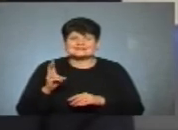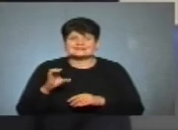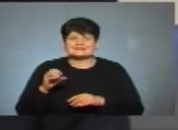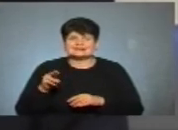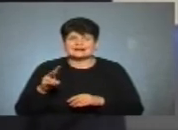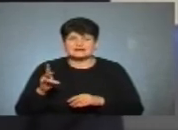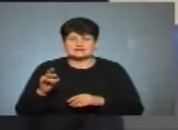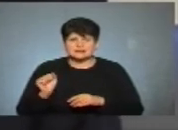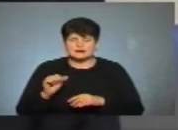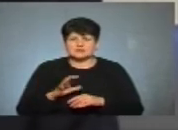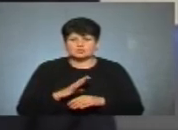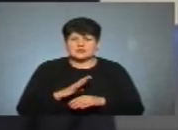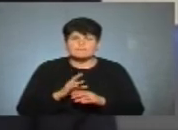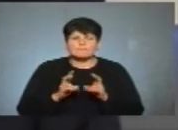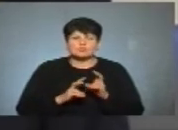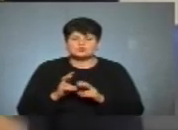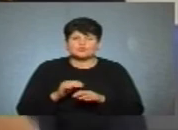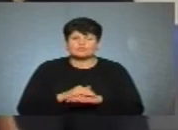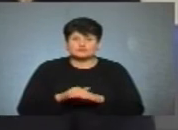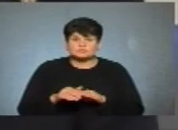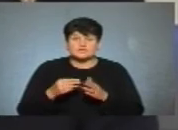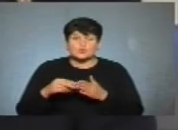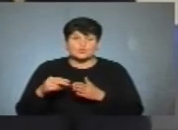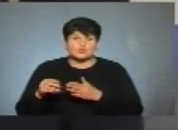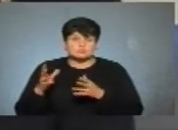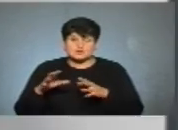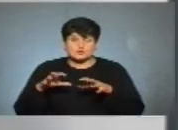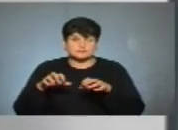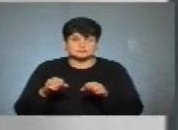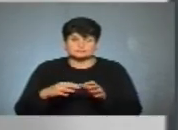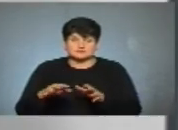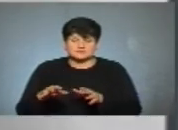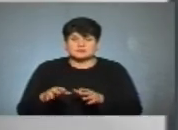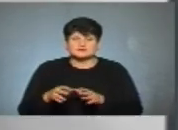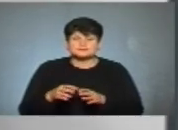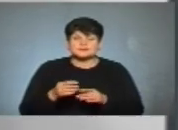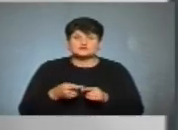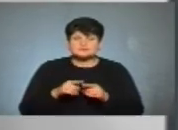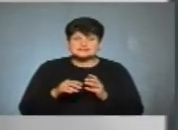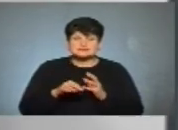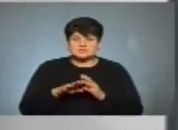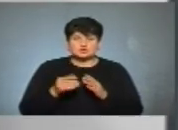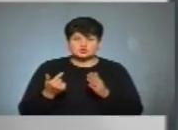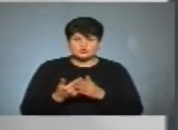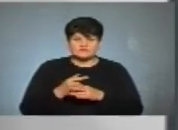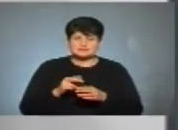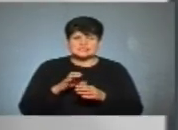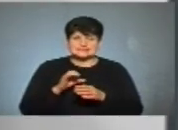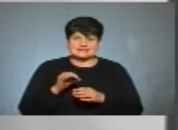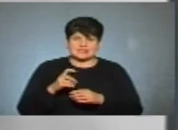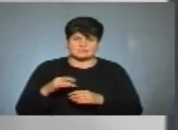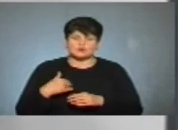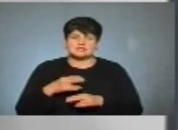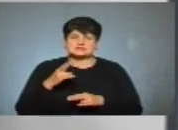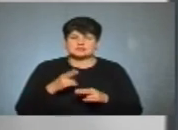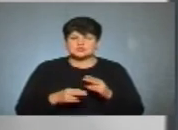була фактично промисловою вулицею, вона викуплена олігархічними Головне, що ці земельні ділянки знову не пішли по схемах. В